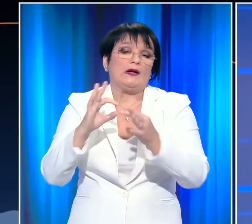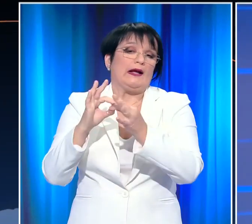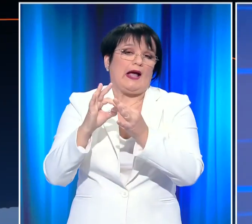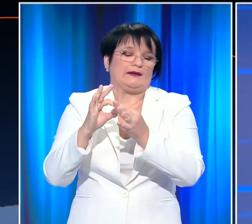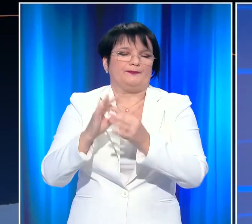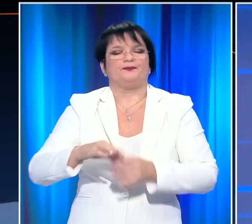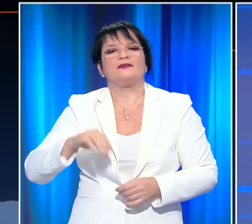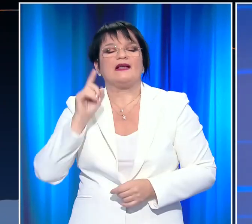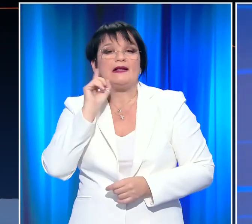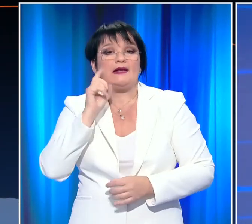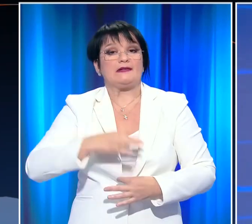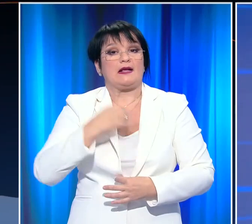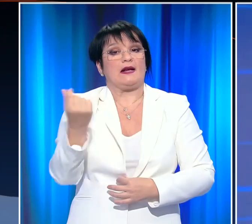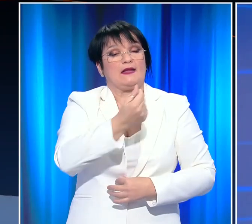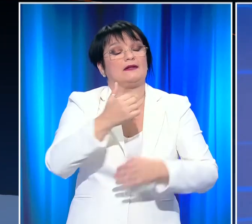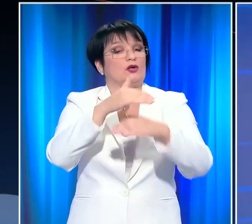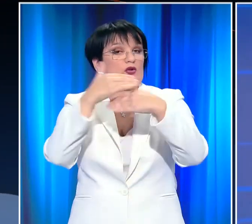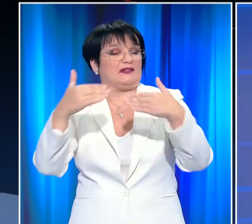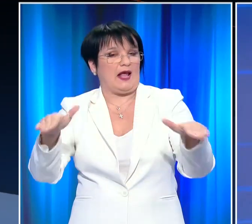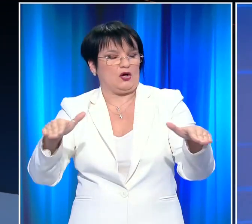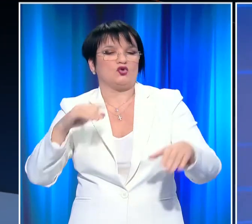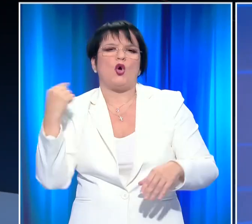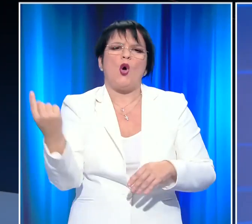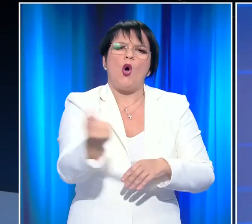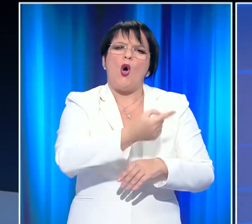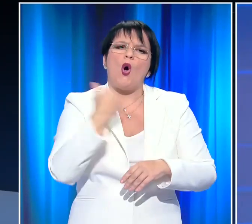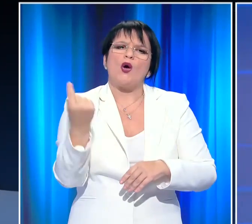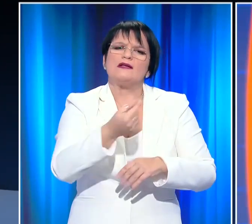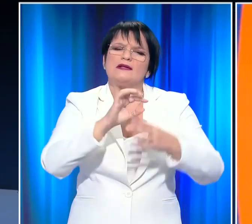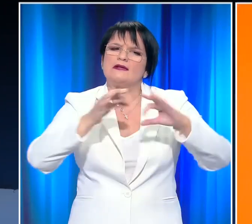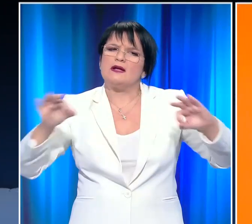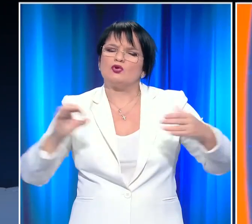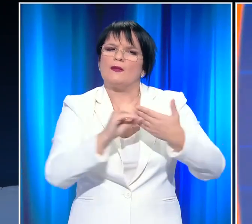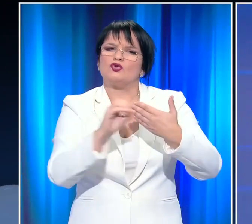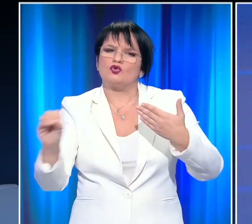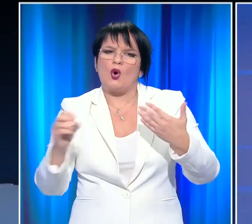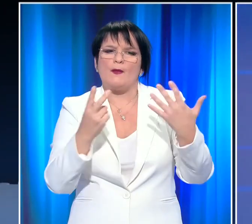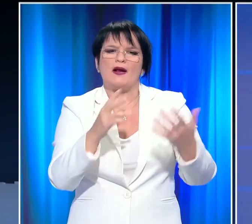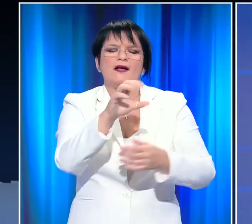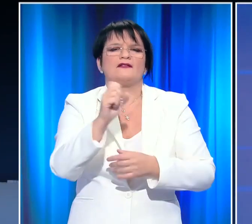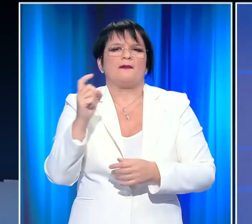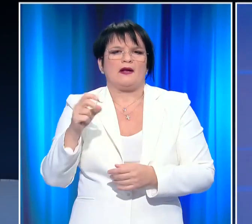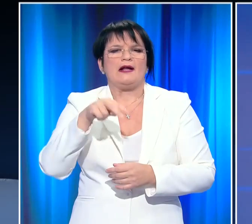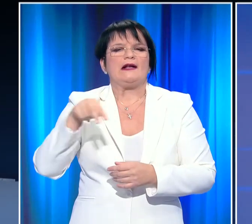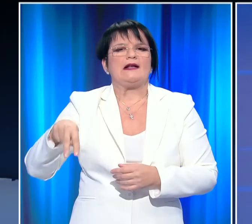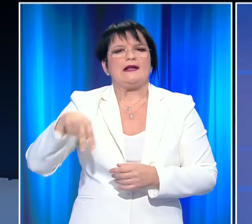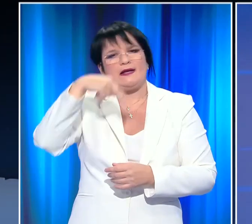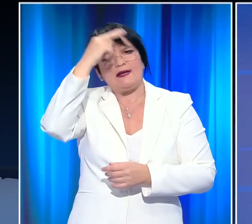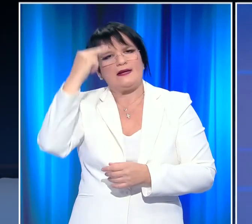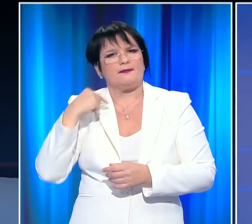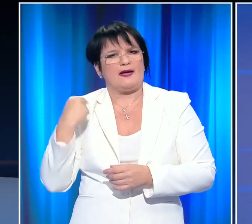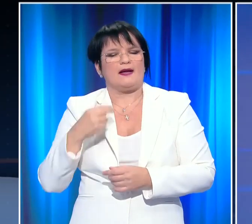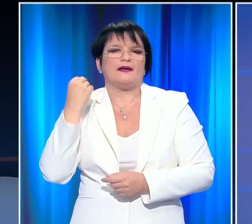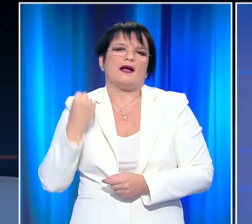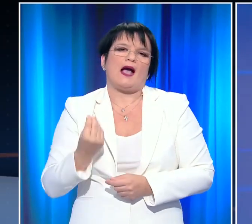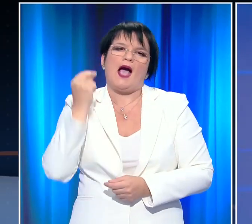Στο σημείο αυτό το δελτίο μας ολοκληρώθηκε. Όλη η επικαιρότητα αναλυτικά στο κεντρικό δελτίο ειδήσεων του Open στις